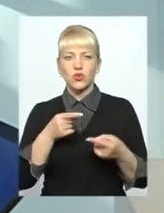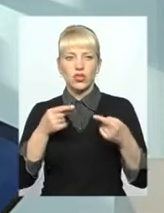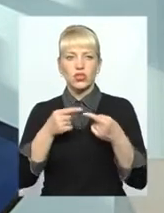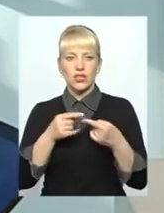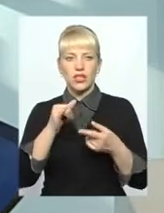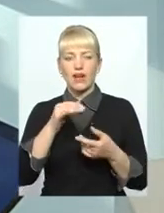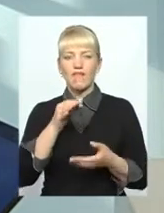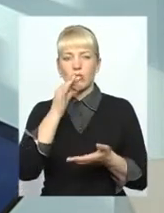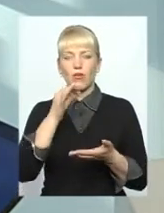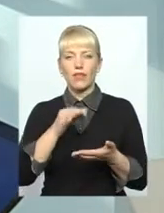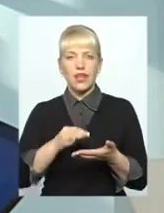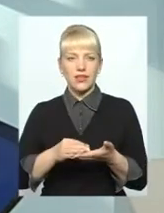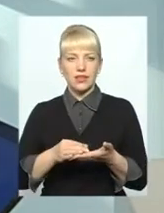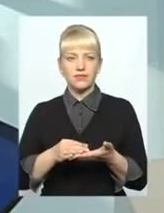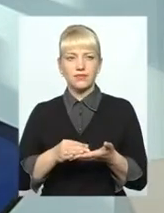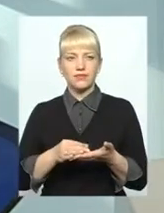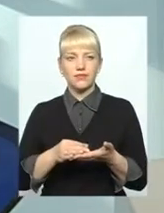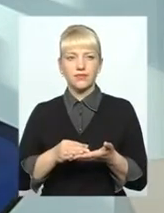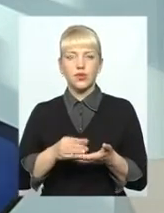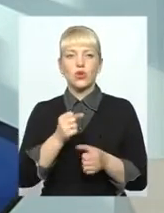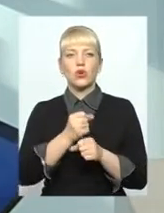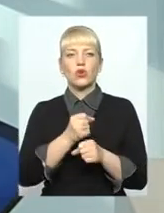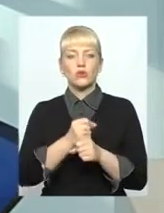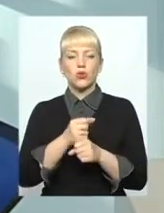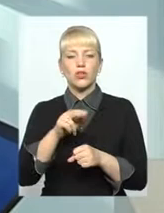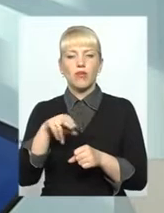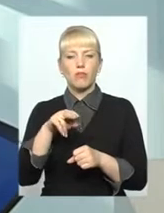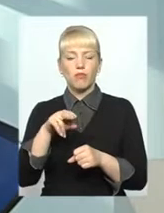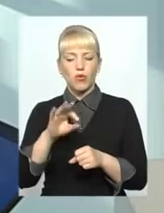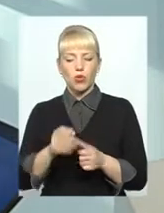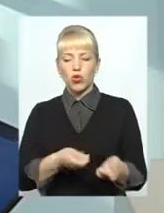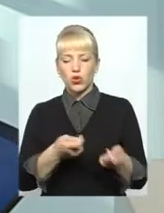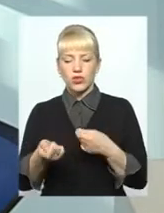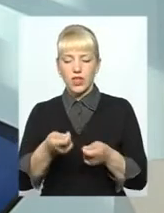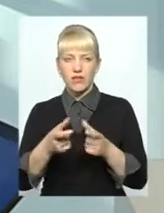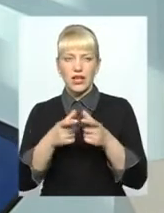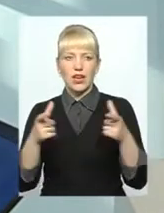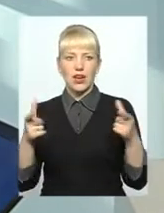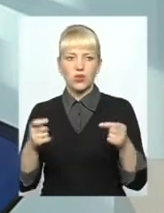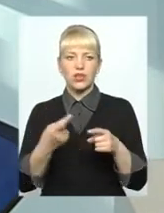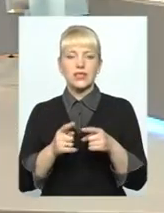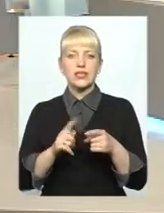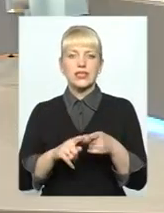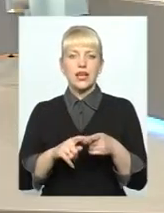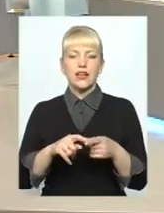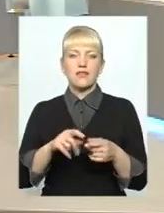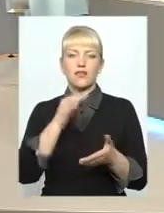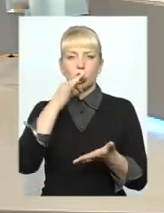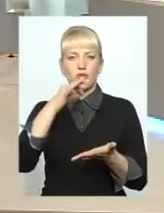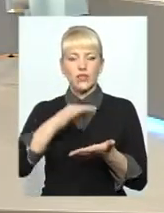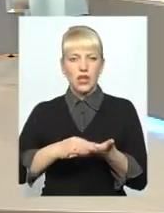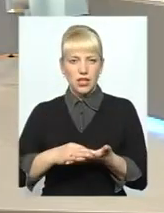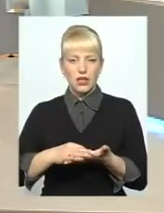відповідальна робота по доставці рахунків, це оговорено в договірі. Тобто це покладено на